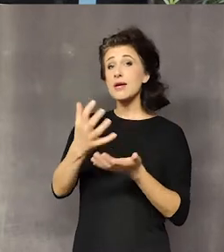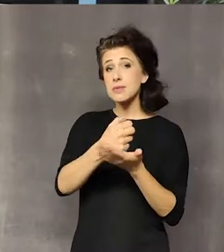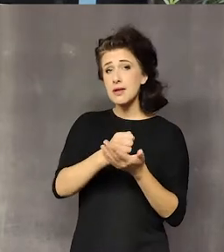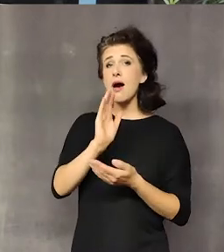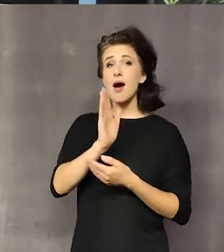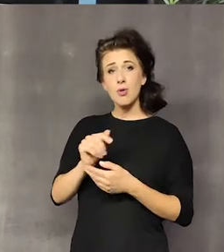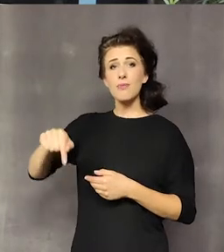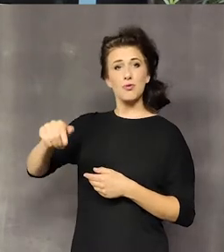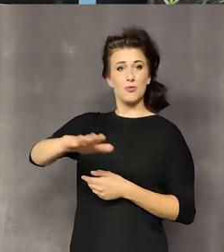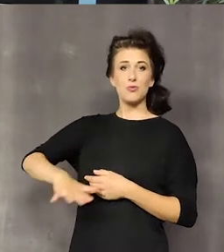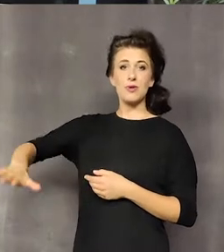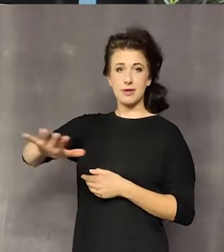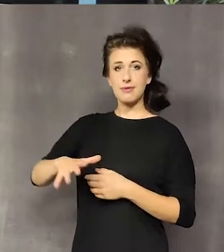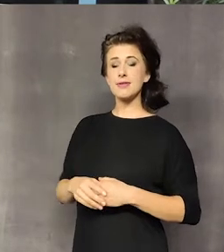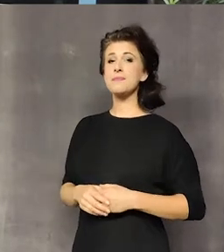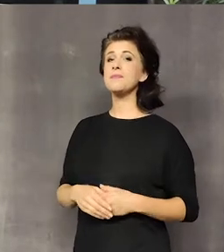na tym terenie.